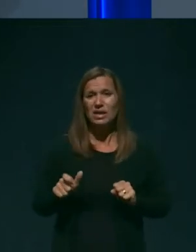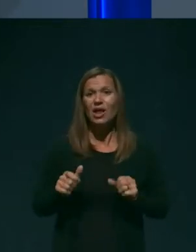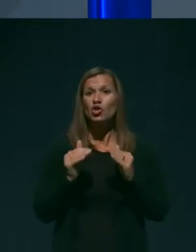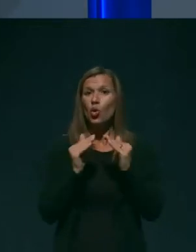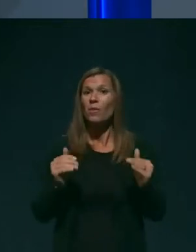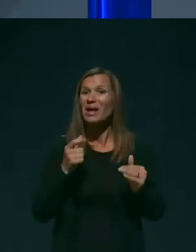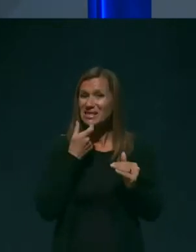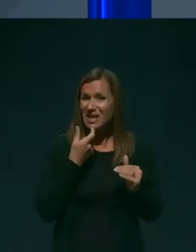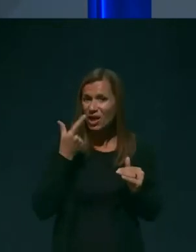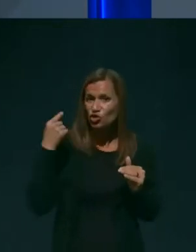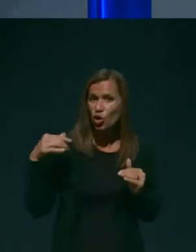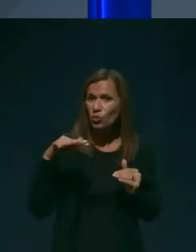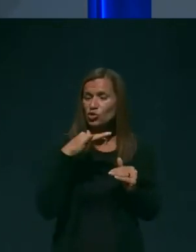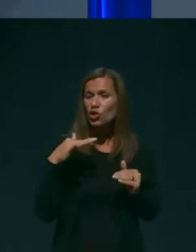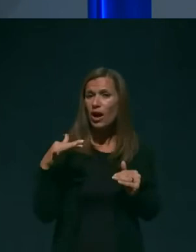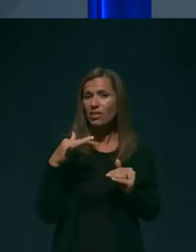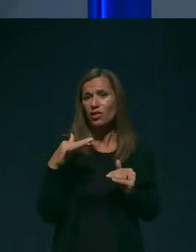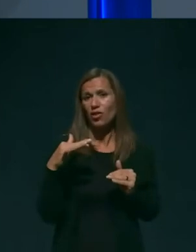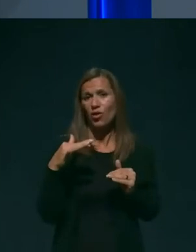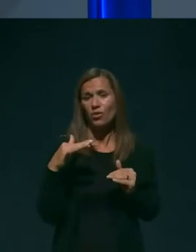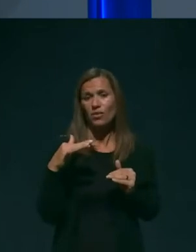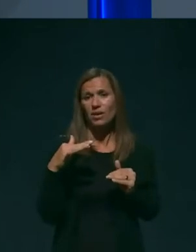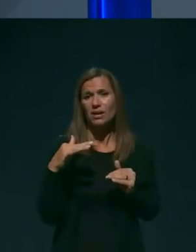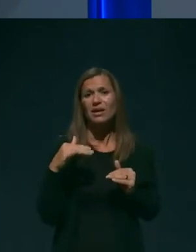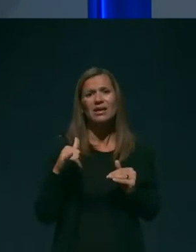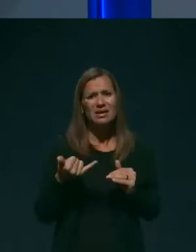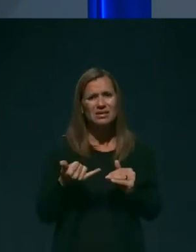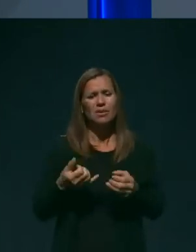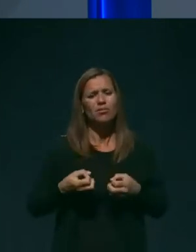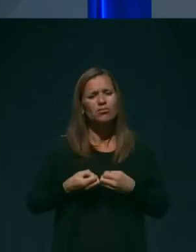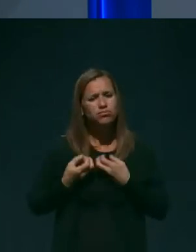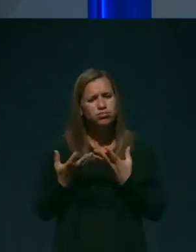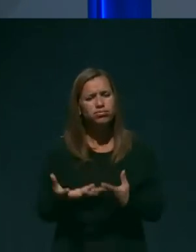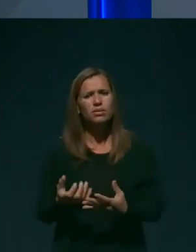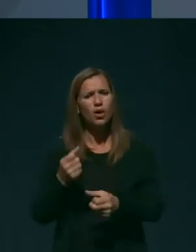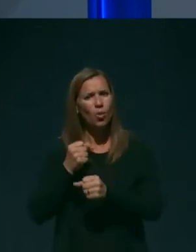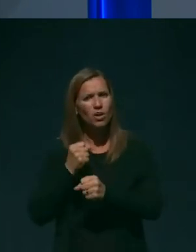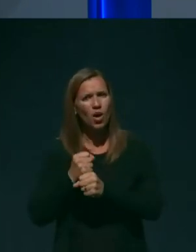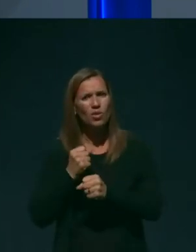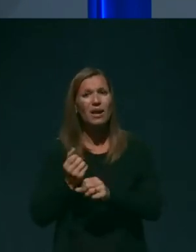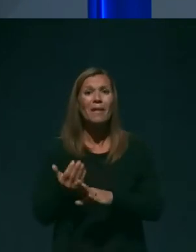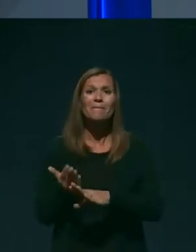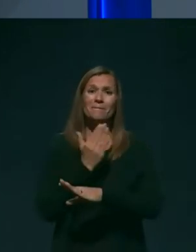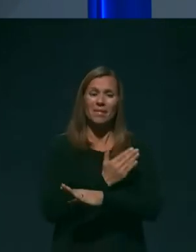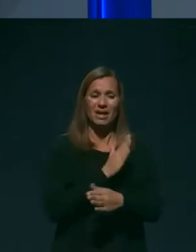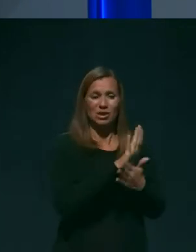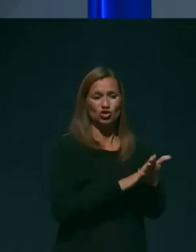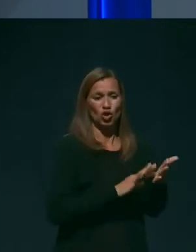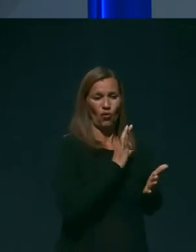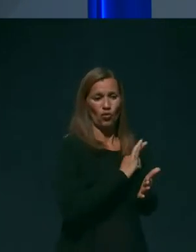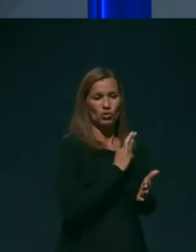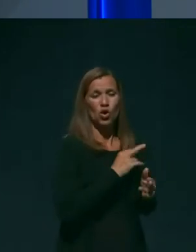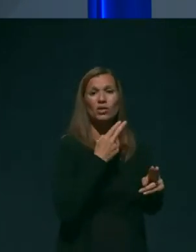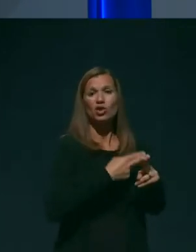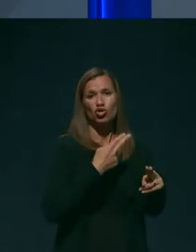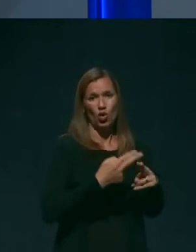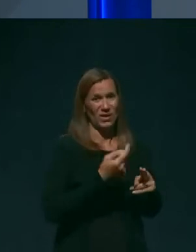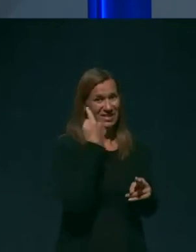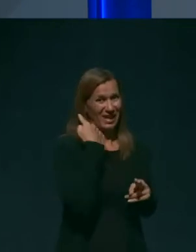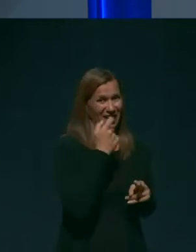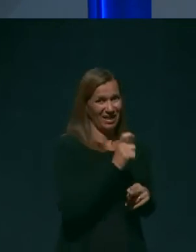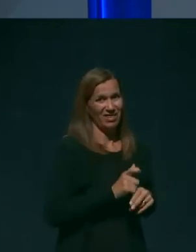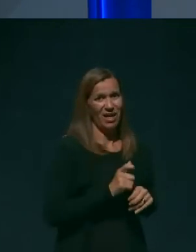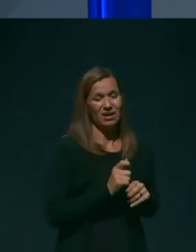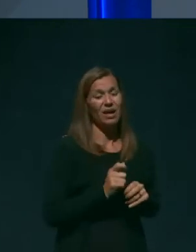ki sem jo z veseljem in z vso predanostjo upravljala pred nastopom funkcije državne sekretarke, lahko soverenostjo